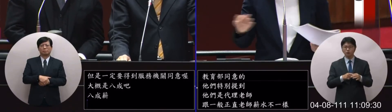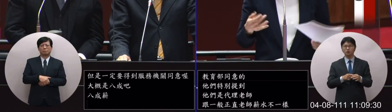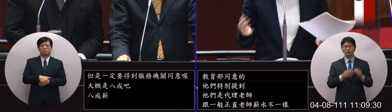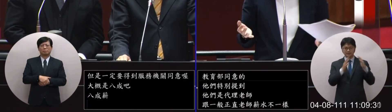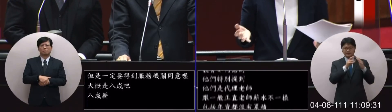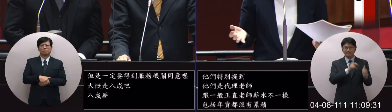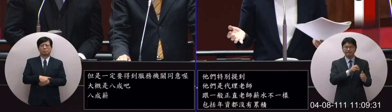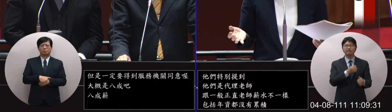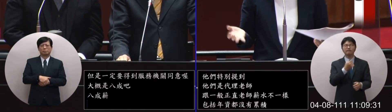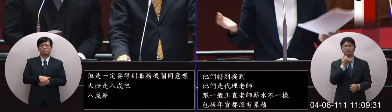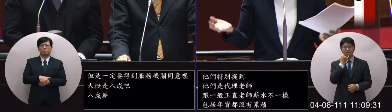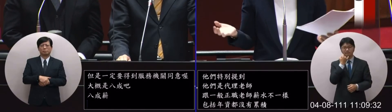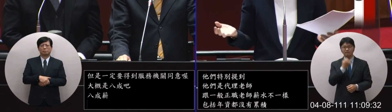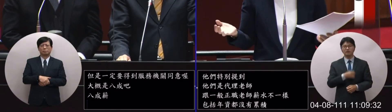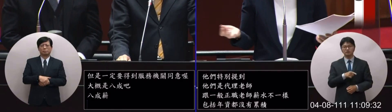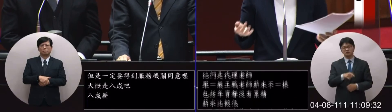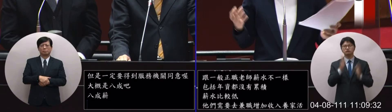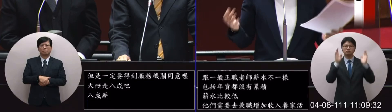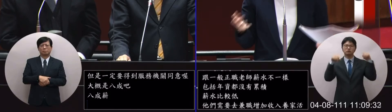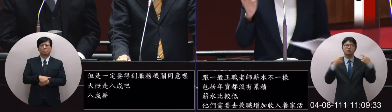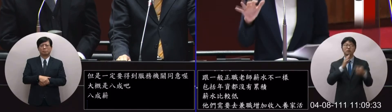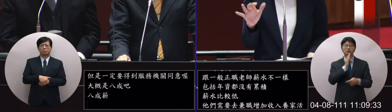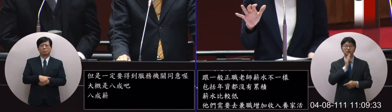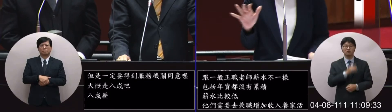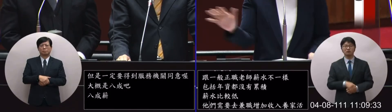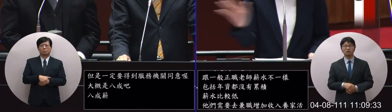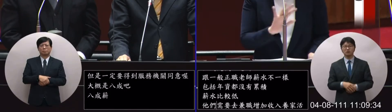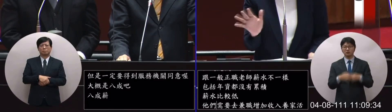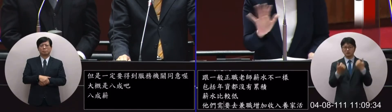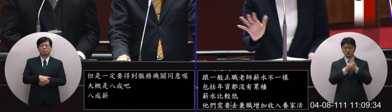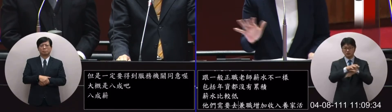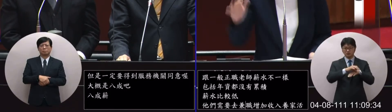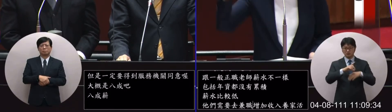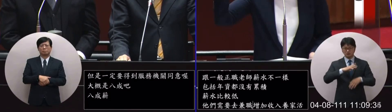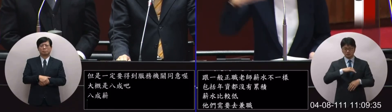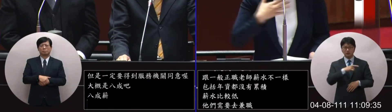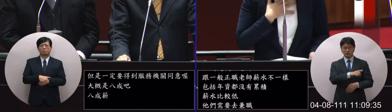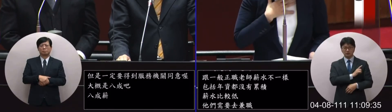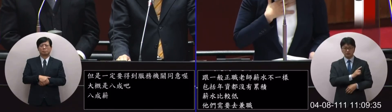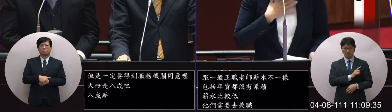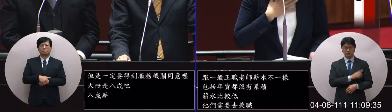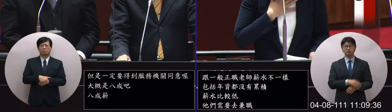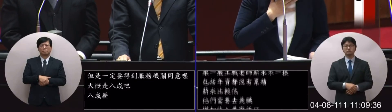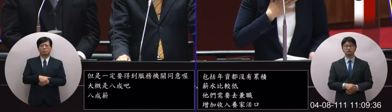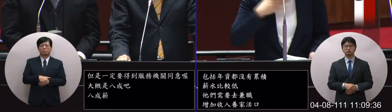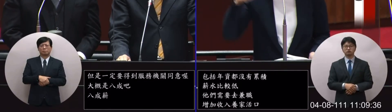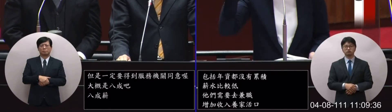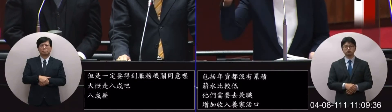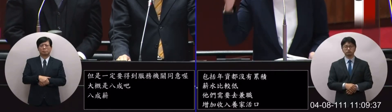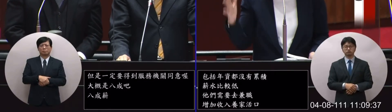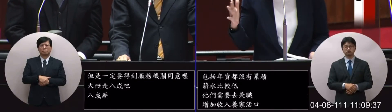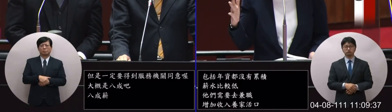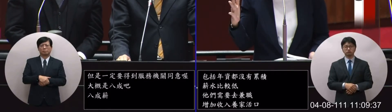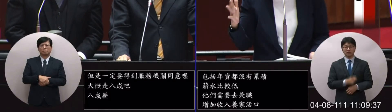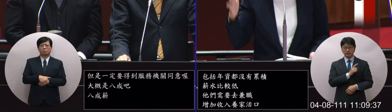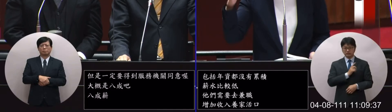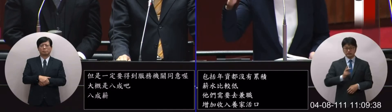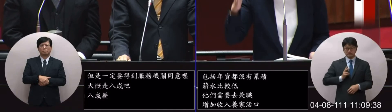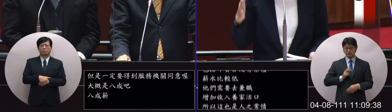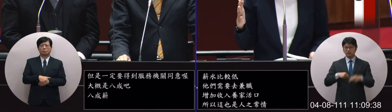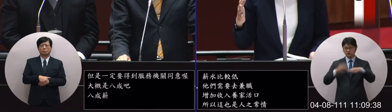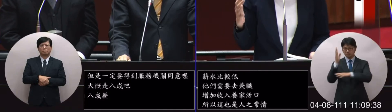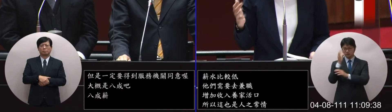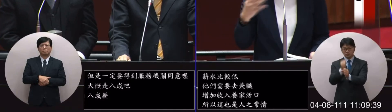加收入所以這也是人之常情喔那但代理老師只要你不沒有兼行政工作